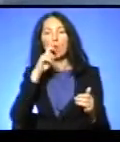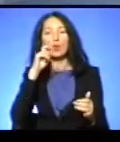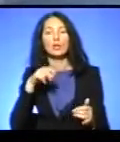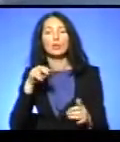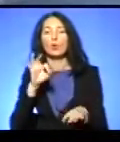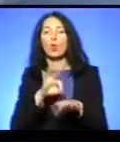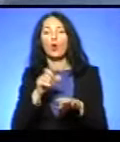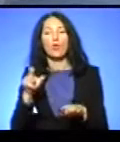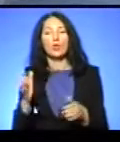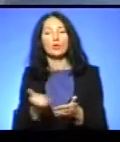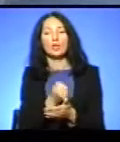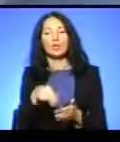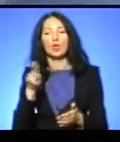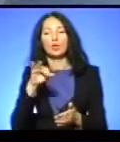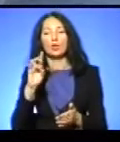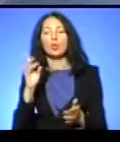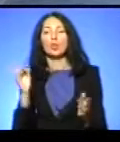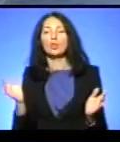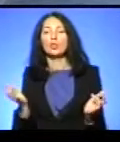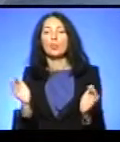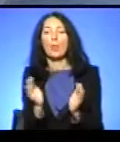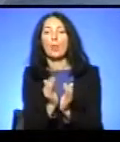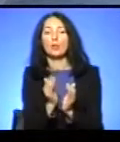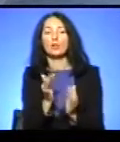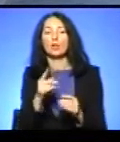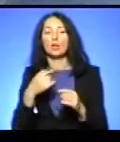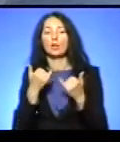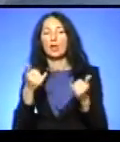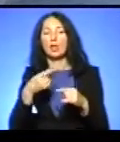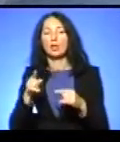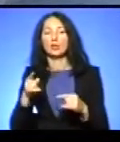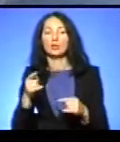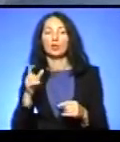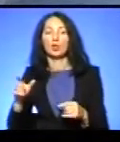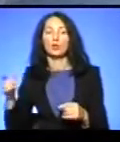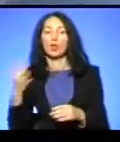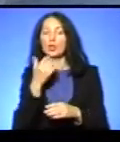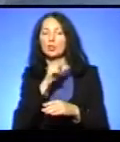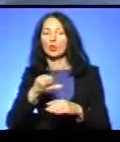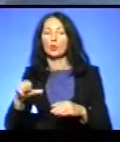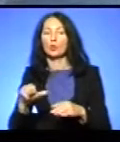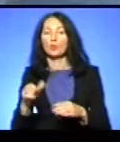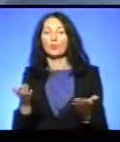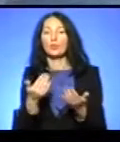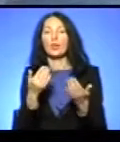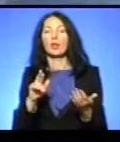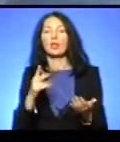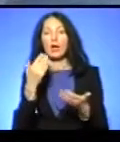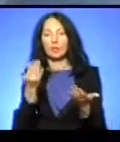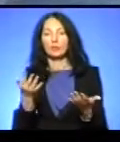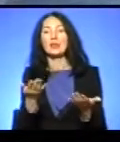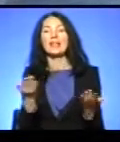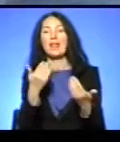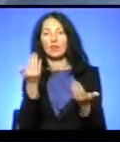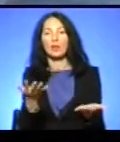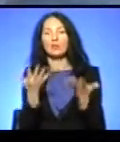донора у світлому реєстрі, він ще менший, ніж для інших громадян. Де ви з'ясували, що ваш брат вам підходить як